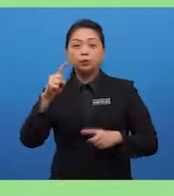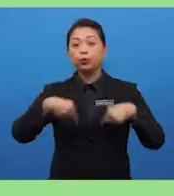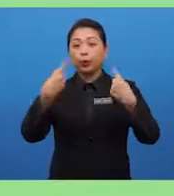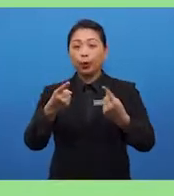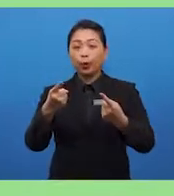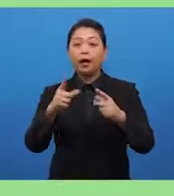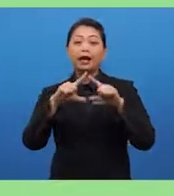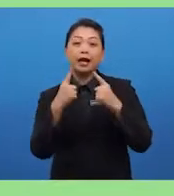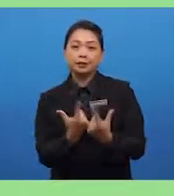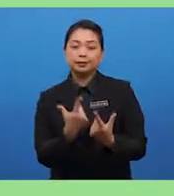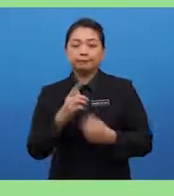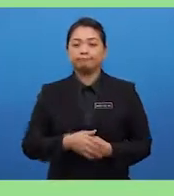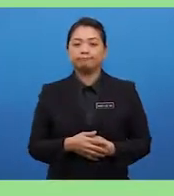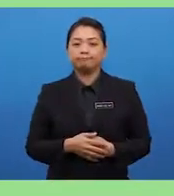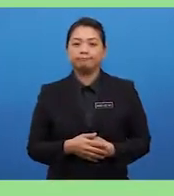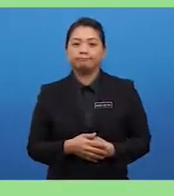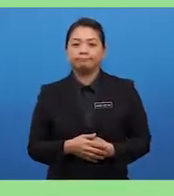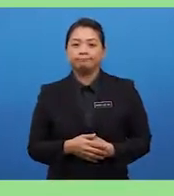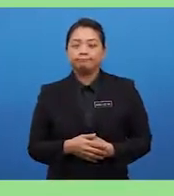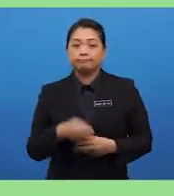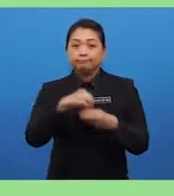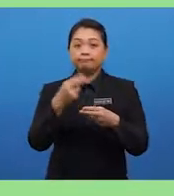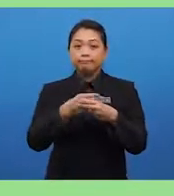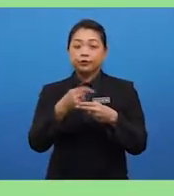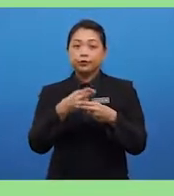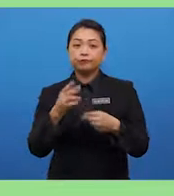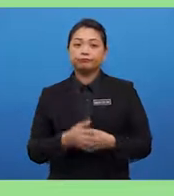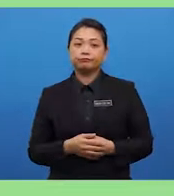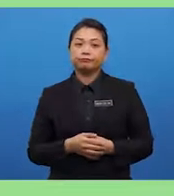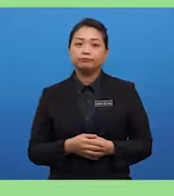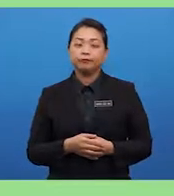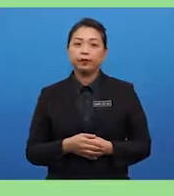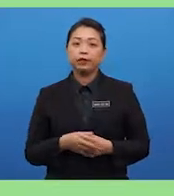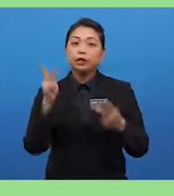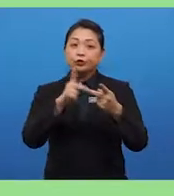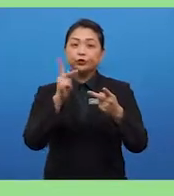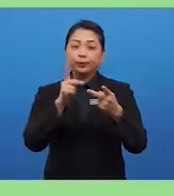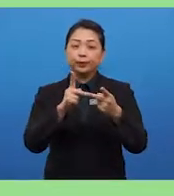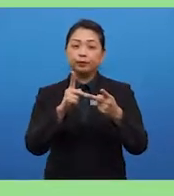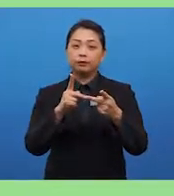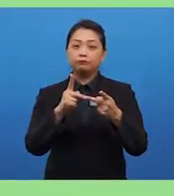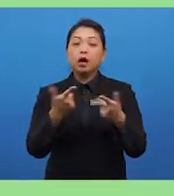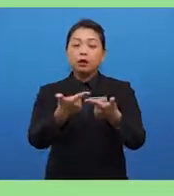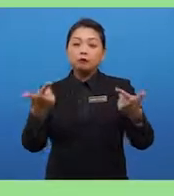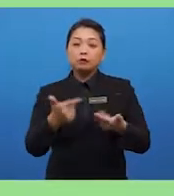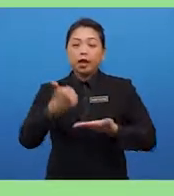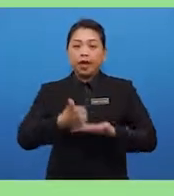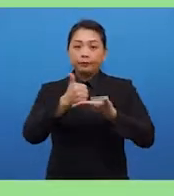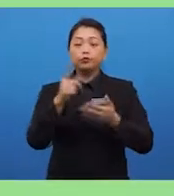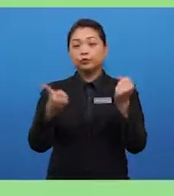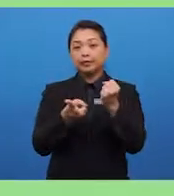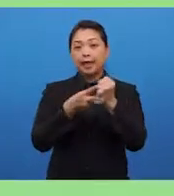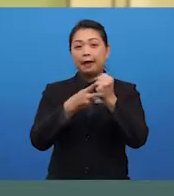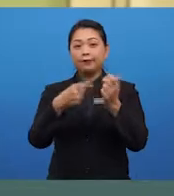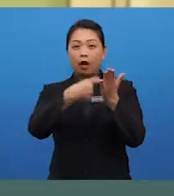So, in short, a suitable location will help you to save costs.